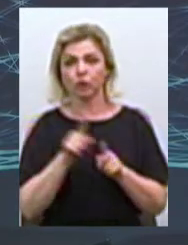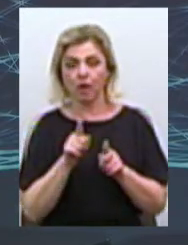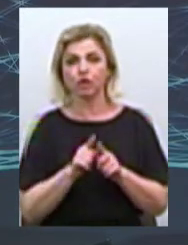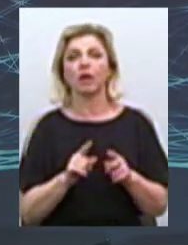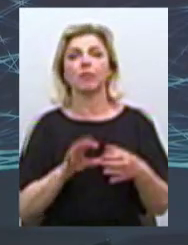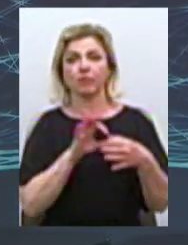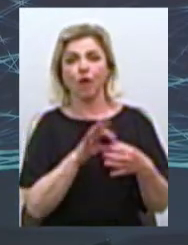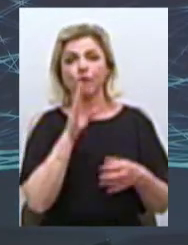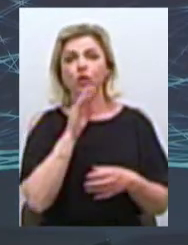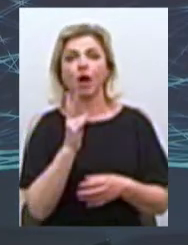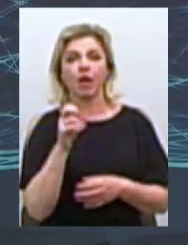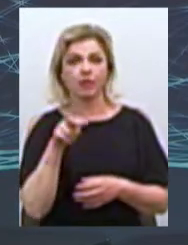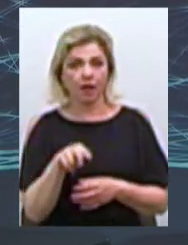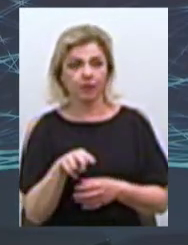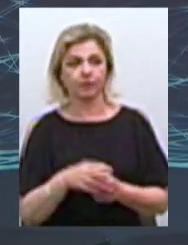водоканал,